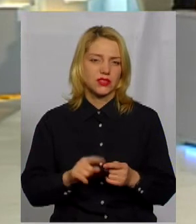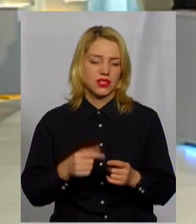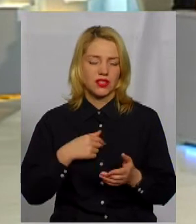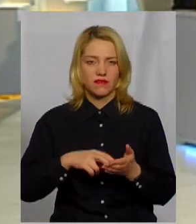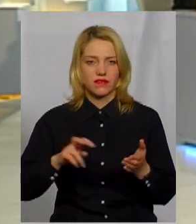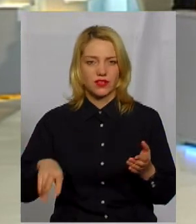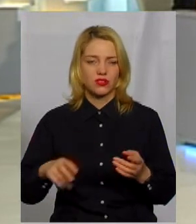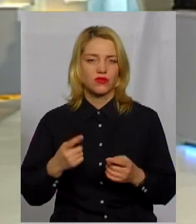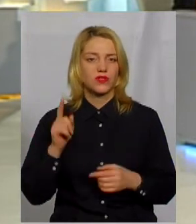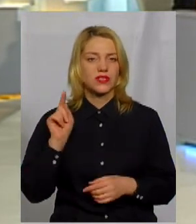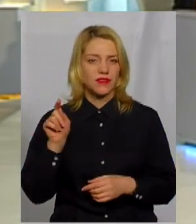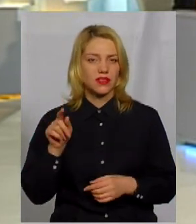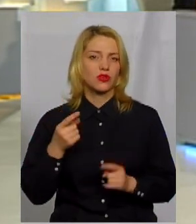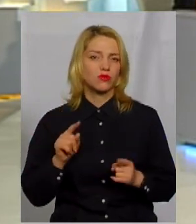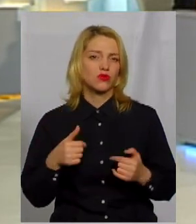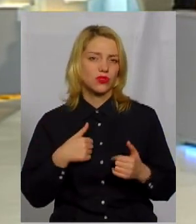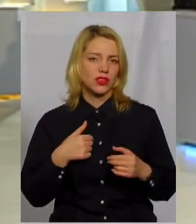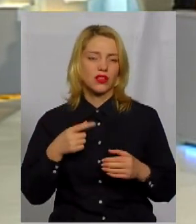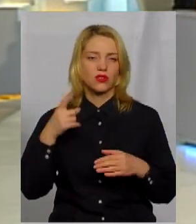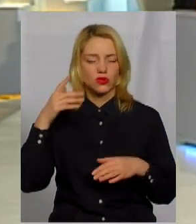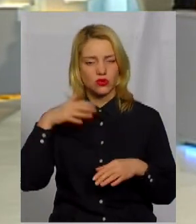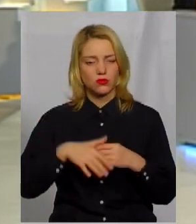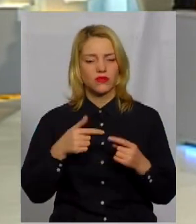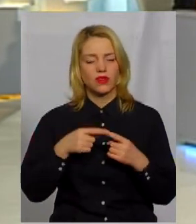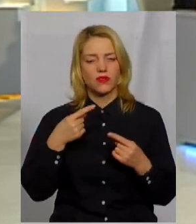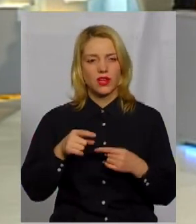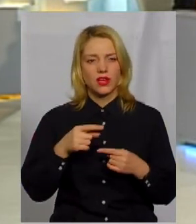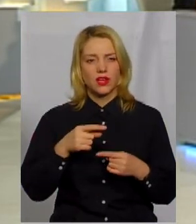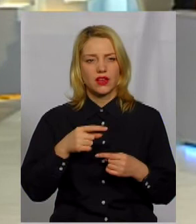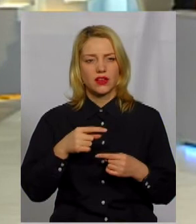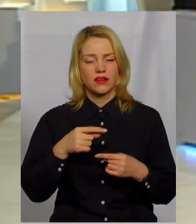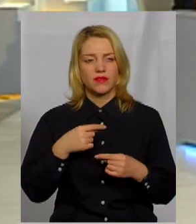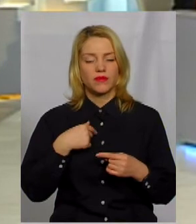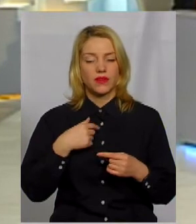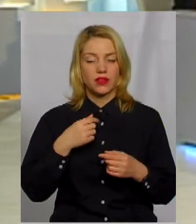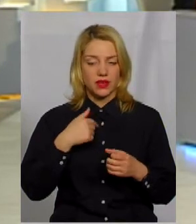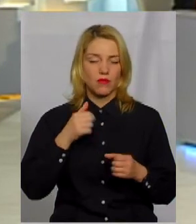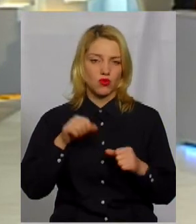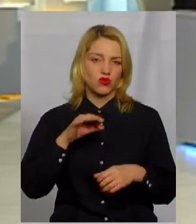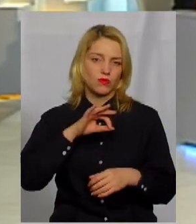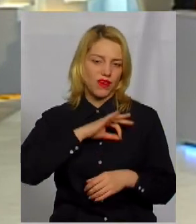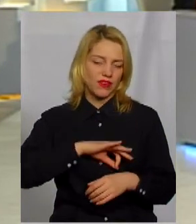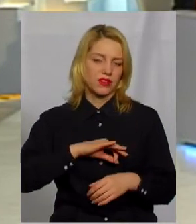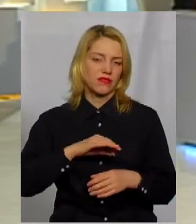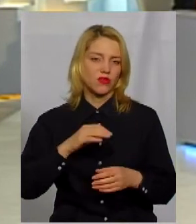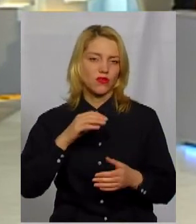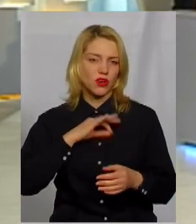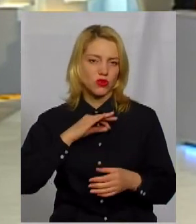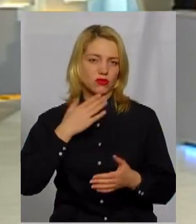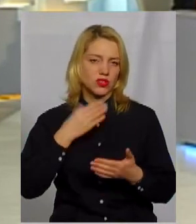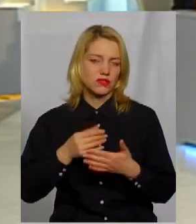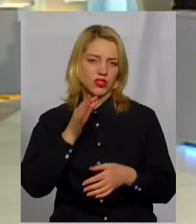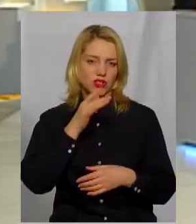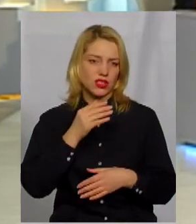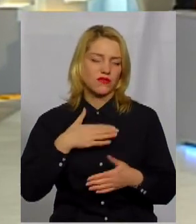вийшов звідти, тому що розумів, що я більше ефективно буду використовувати цей час в роботі саме громадської організації, яку я представляв.